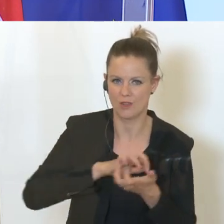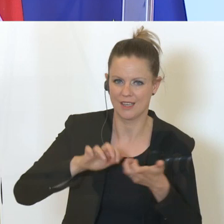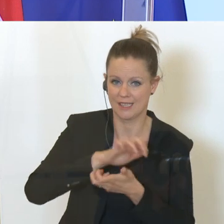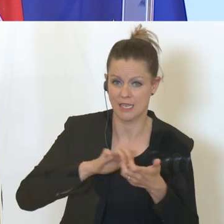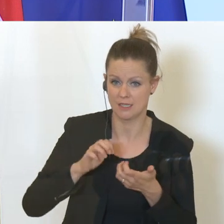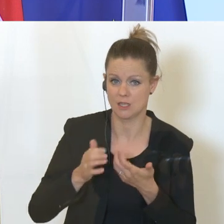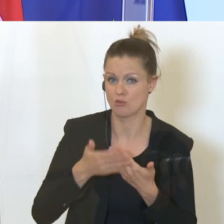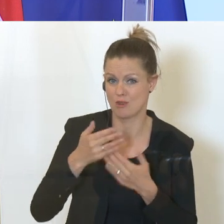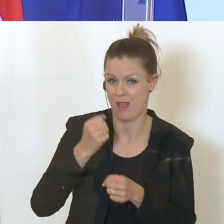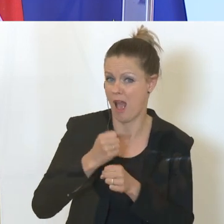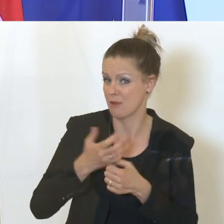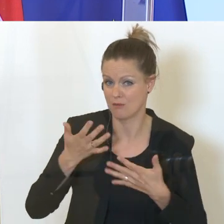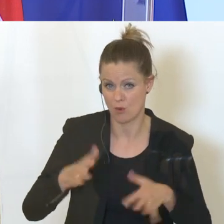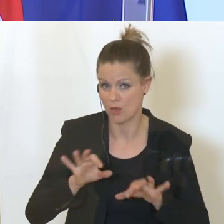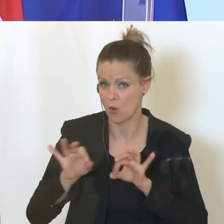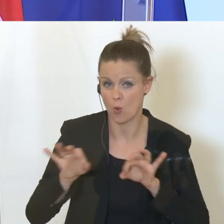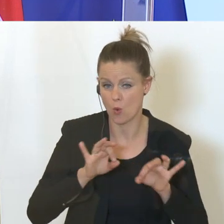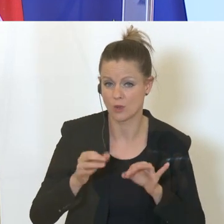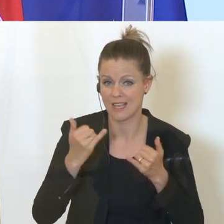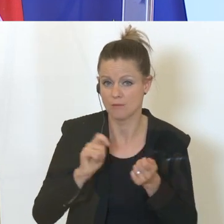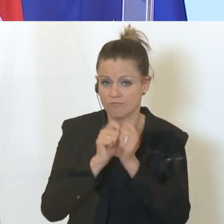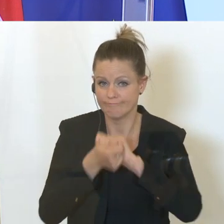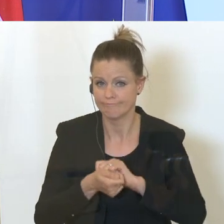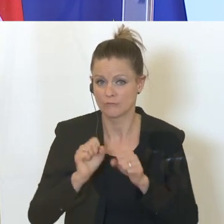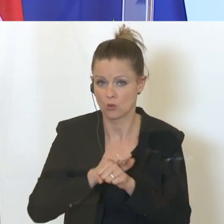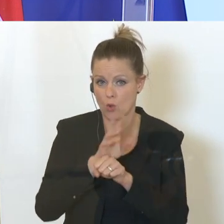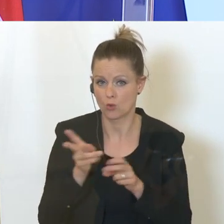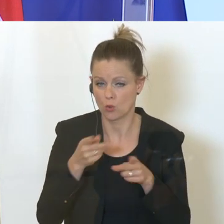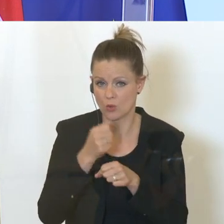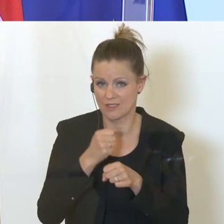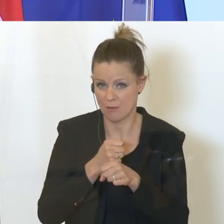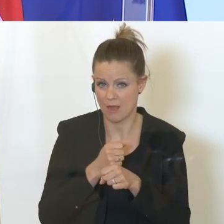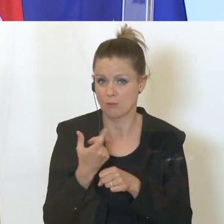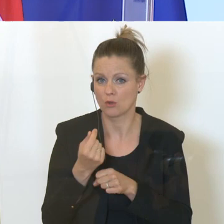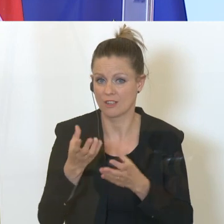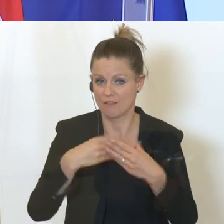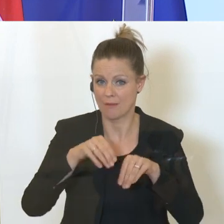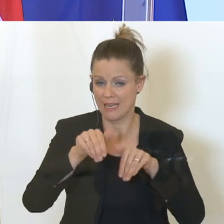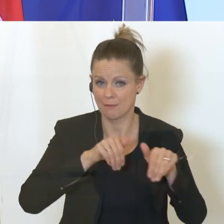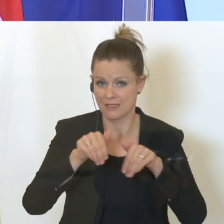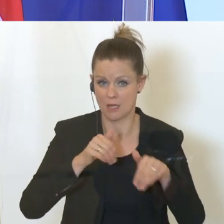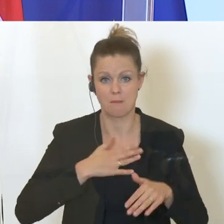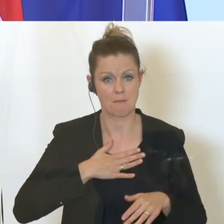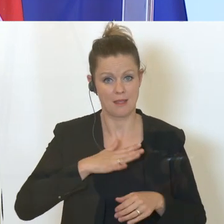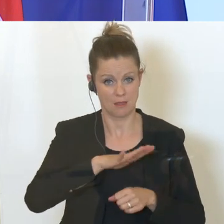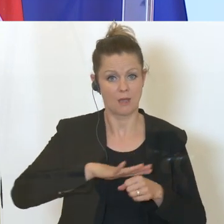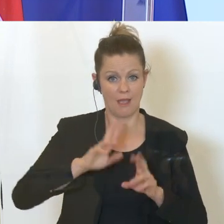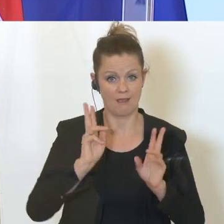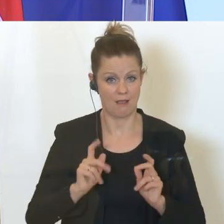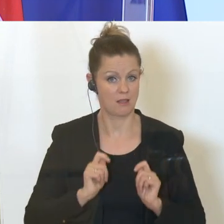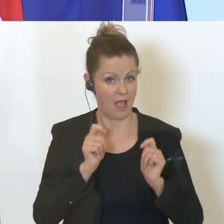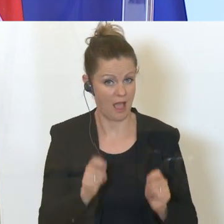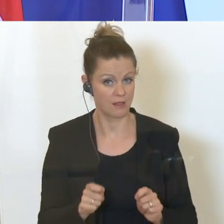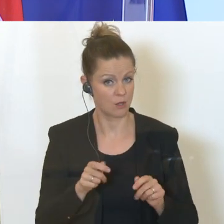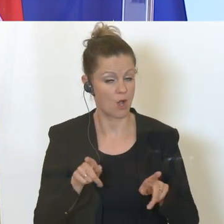ihre Arbeit verloren haben oder sich in Corona-Kurzarbeit befinden, können im Familienministerium, in meinem Ressort den Antrag stellen und